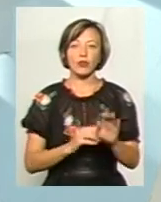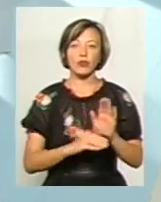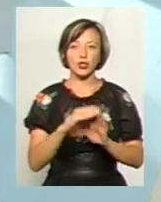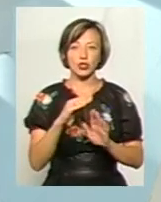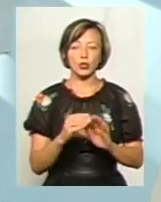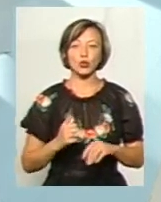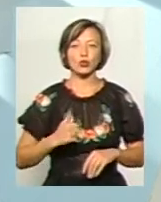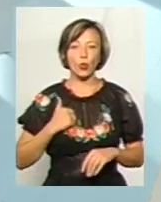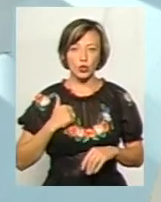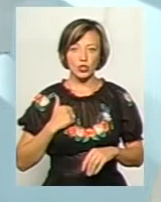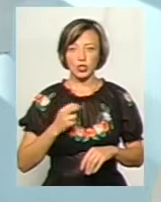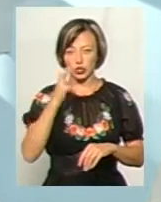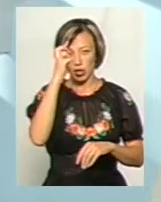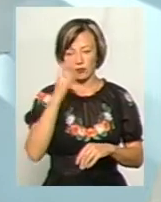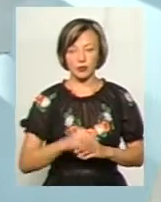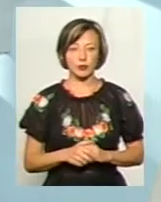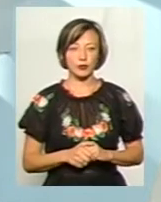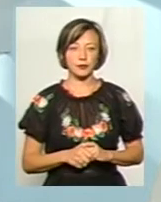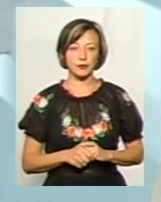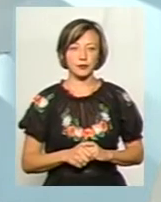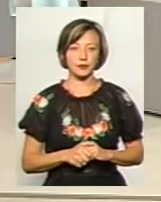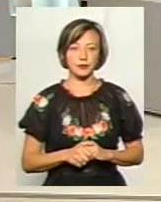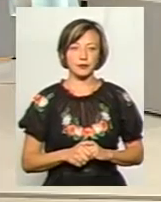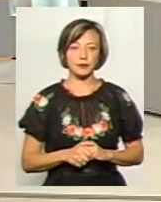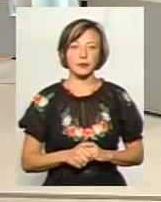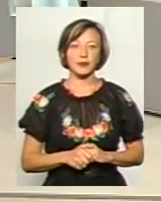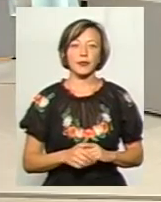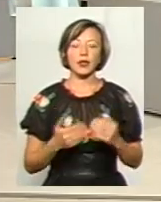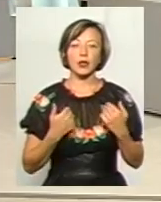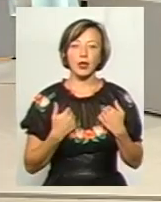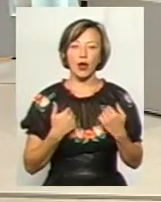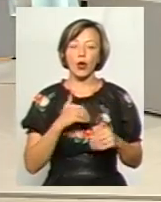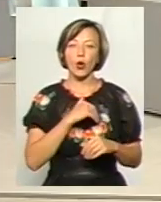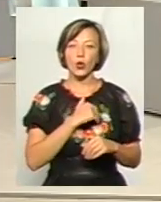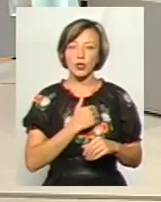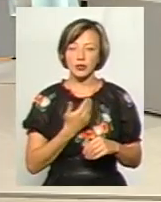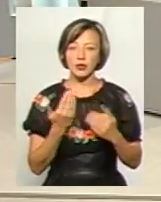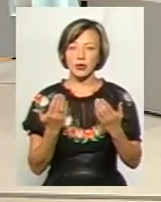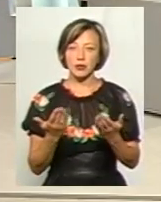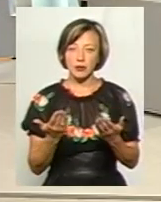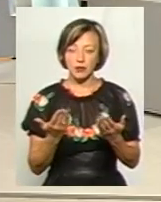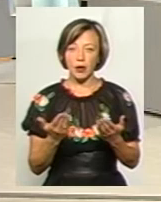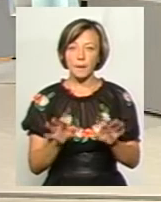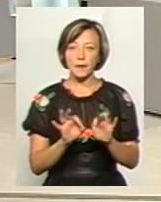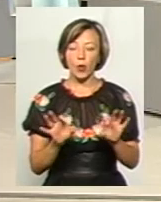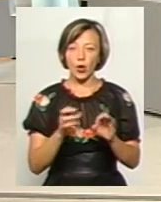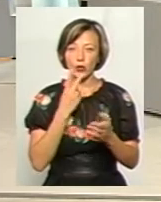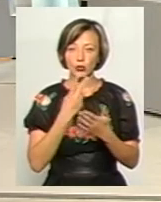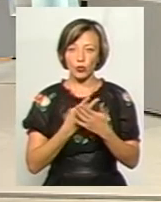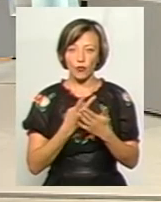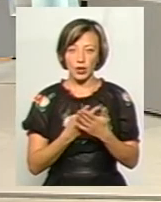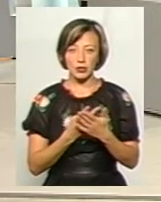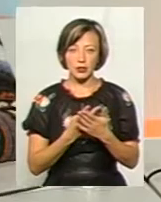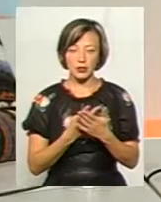набагато достойніші, набагато державніші, зрештою. Пане Михайло? Я хотів би то, що сказала з фаналістом, проілюструвати, тобто